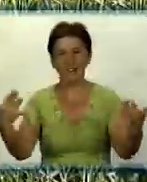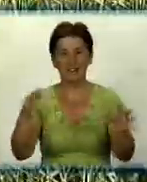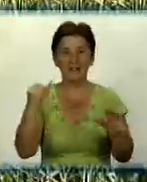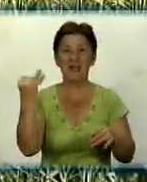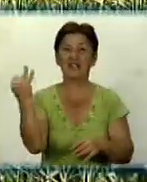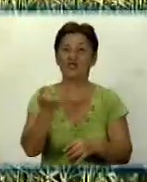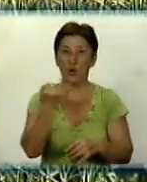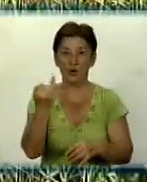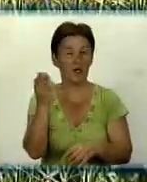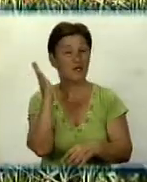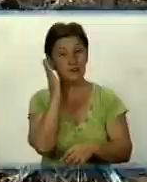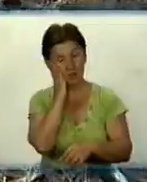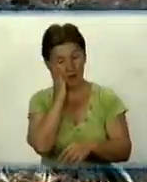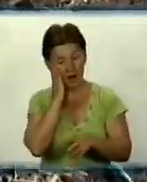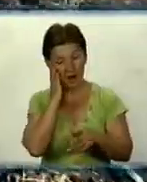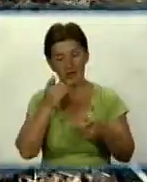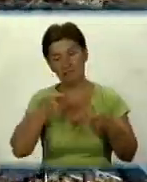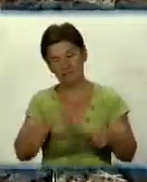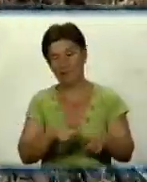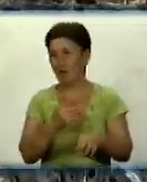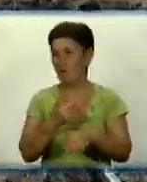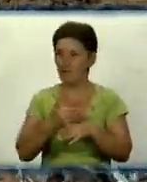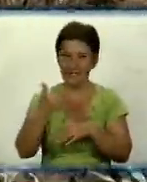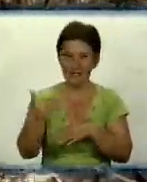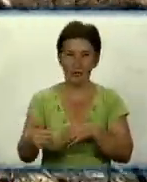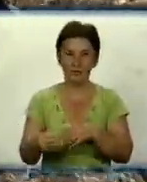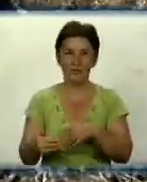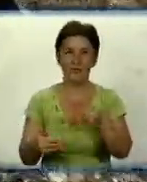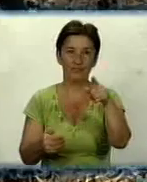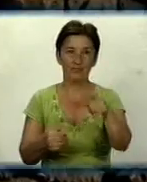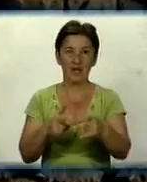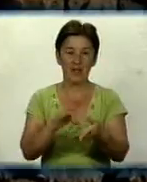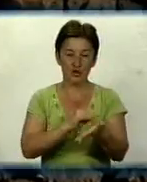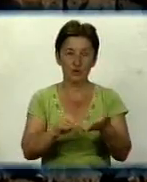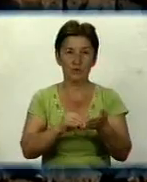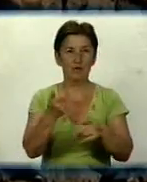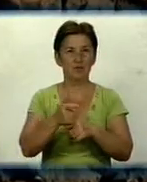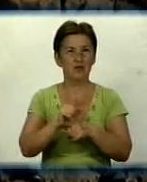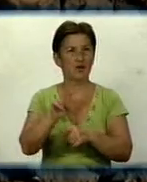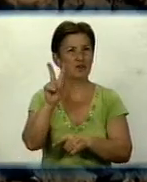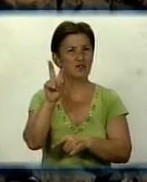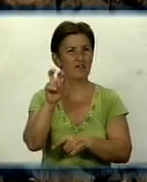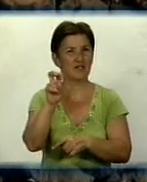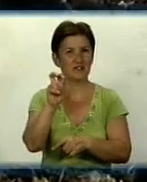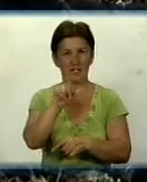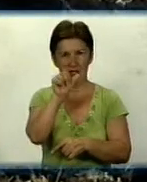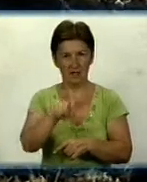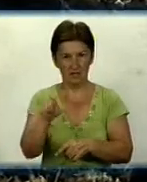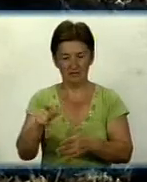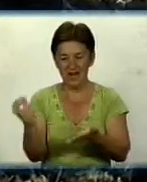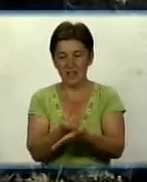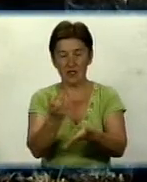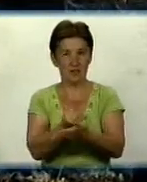Спад лягаємо дуже пізно. На рахунку журналіста Владислава Рендюка більше двох сотень знайдених солдат. До них цього разу